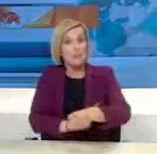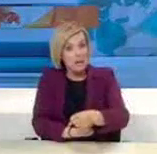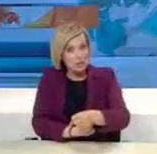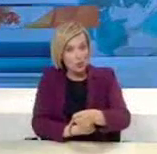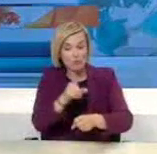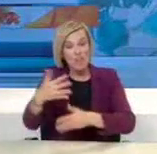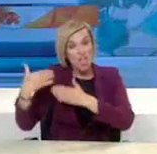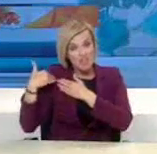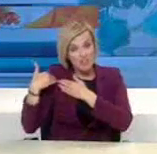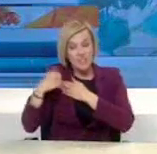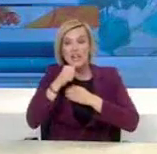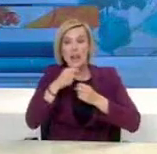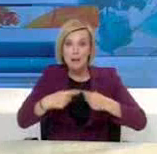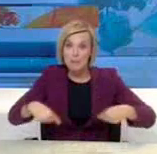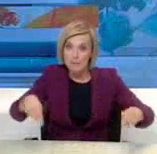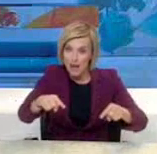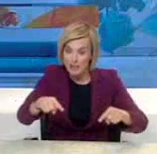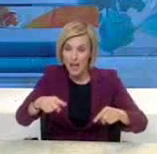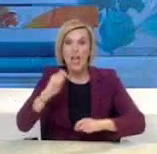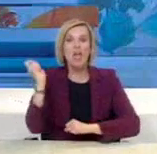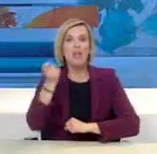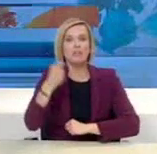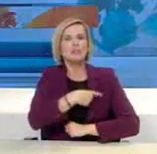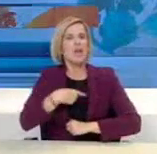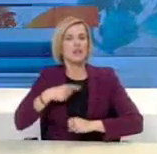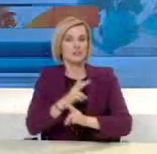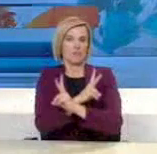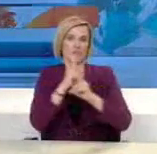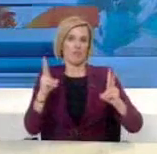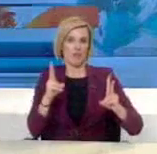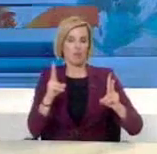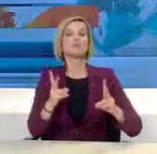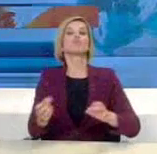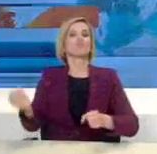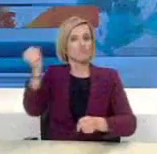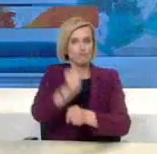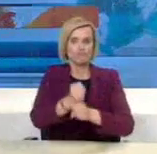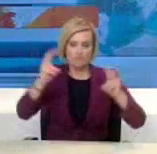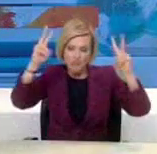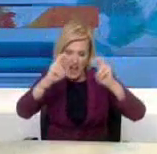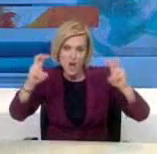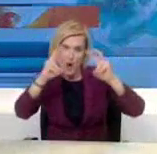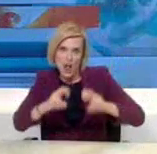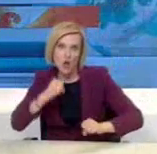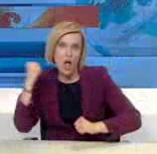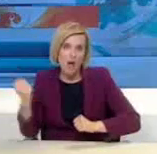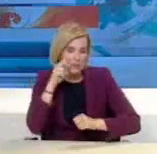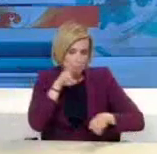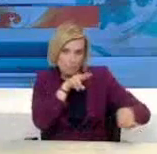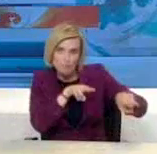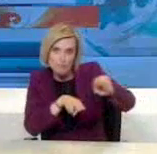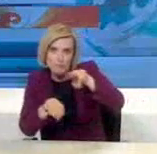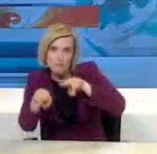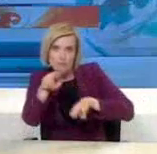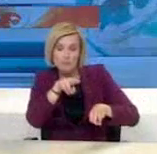περιοχή ευθύνη τους και η Εθνική Αρχή Διαφάνειας συμμετέχουν όπου χρειάζεται στο ελεγκτικό έργο. Οι πολίτες θα πρέπει να